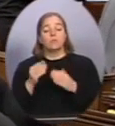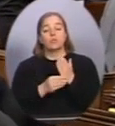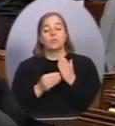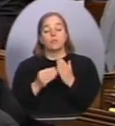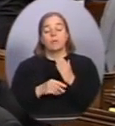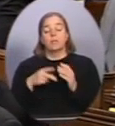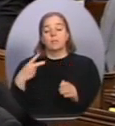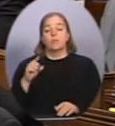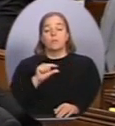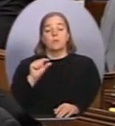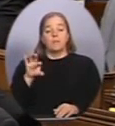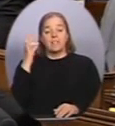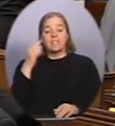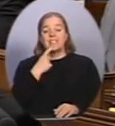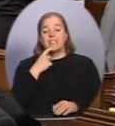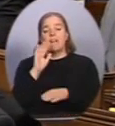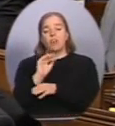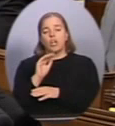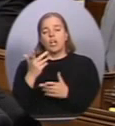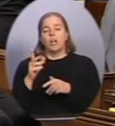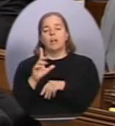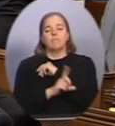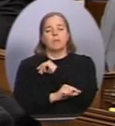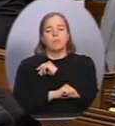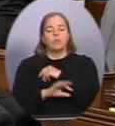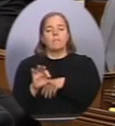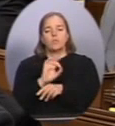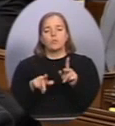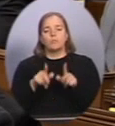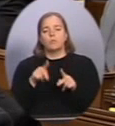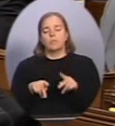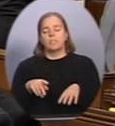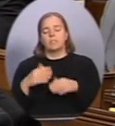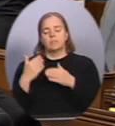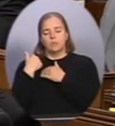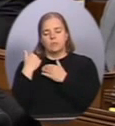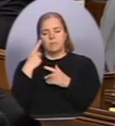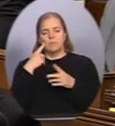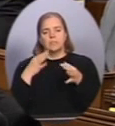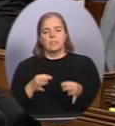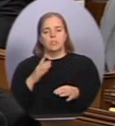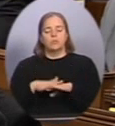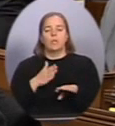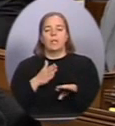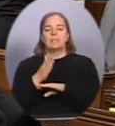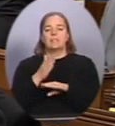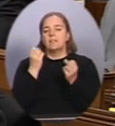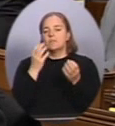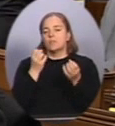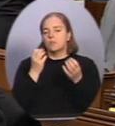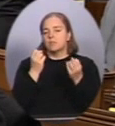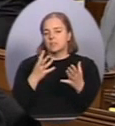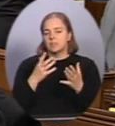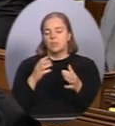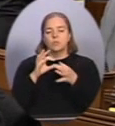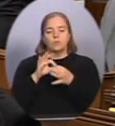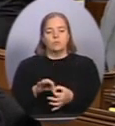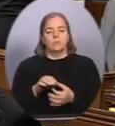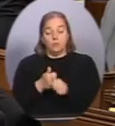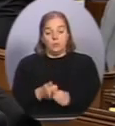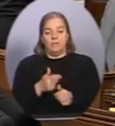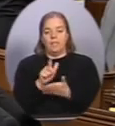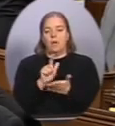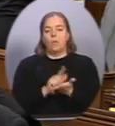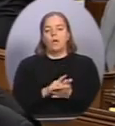documents fédéraux relève des avocats et des fonctionnaires chargés de prendre la décision relativement à l'accès à l'information confirmée à la loi, M. le